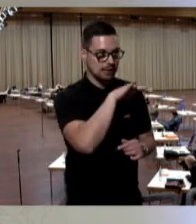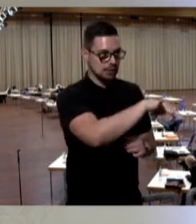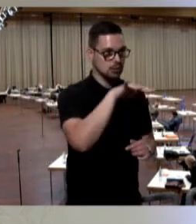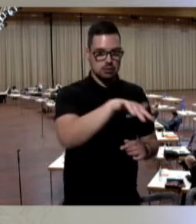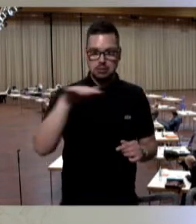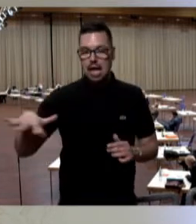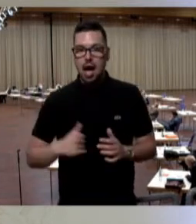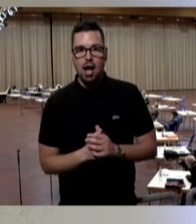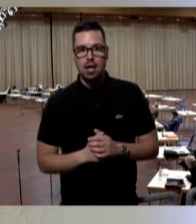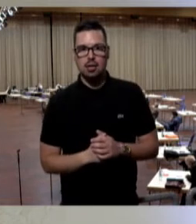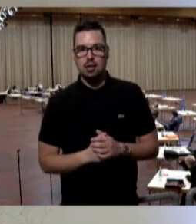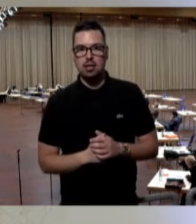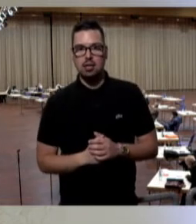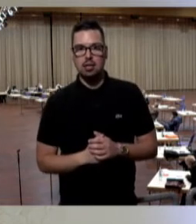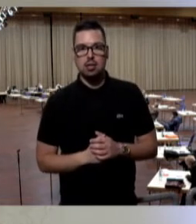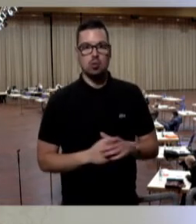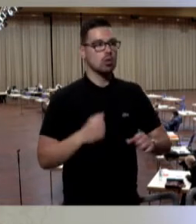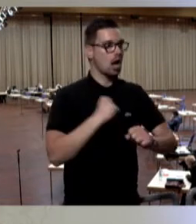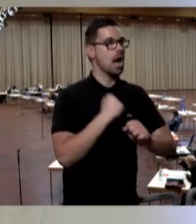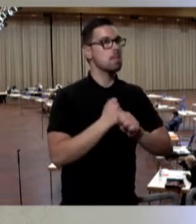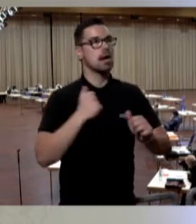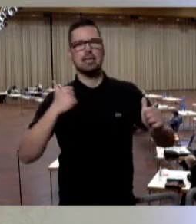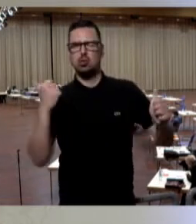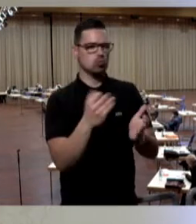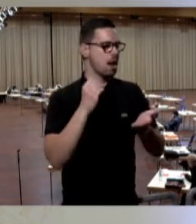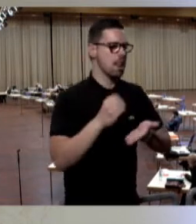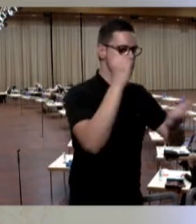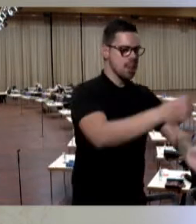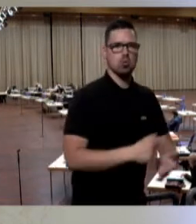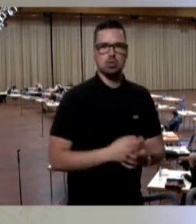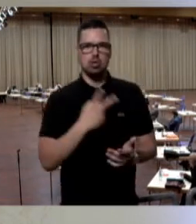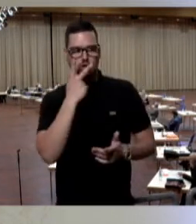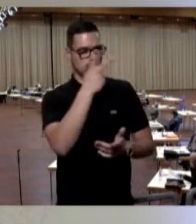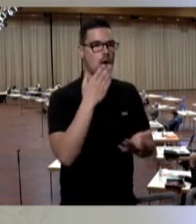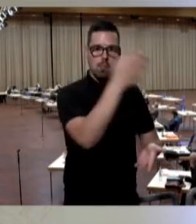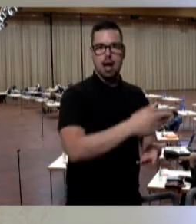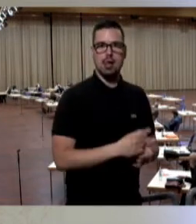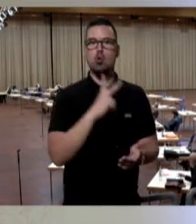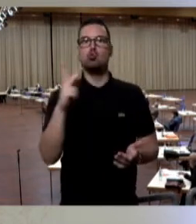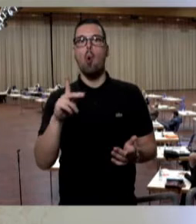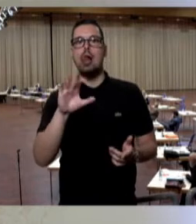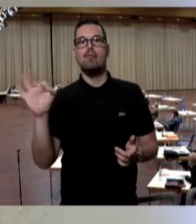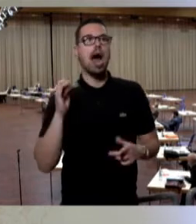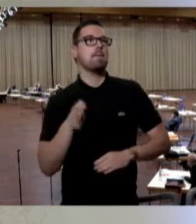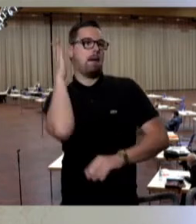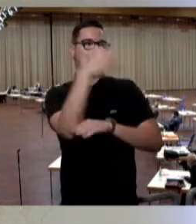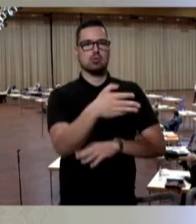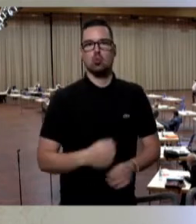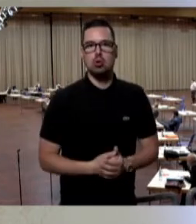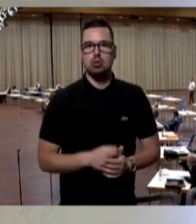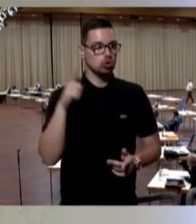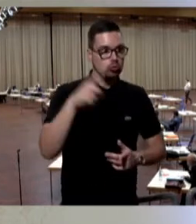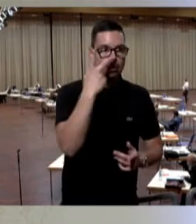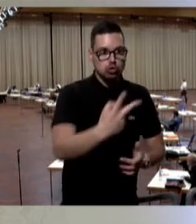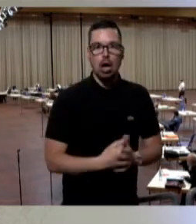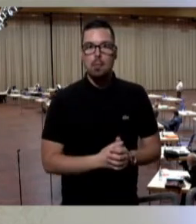Mitarbeiterinnen und Mitarbeiter hervorragend entlohnen. Gehen Sie mal bitte zu Kohlfarmer. Schauen Sie sich mal an, was dort auch